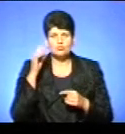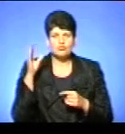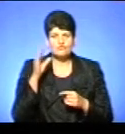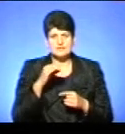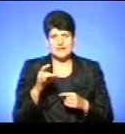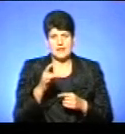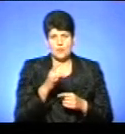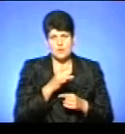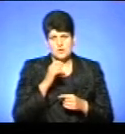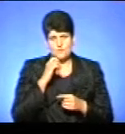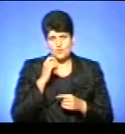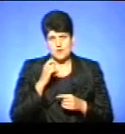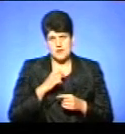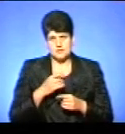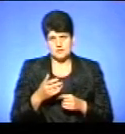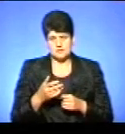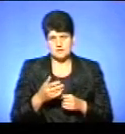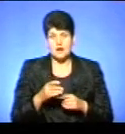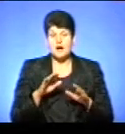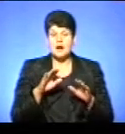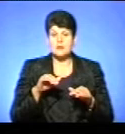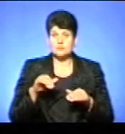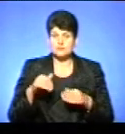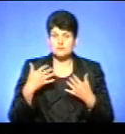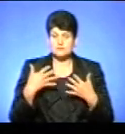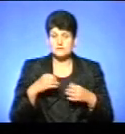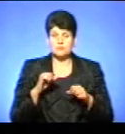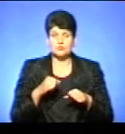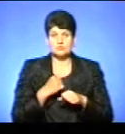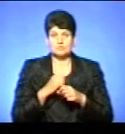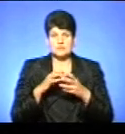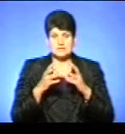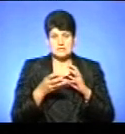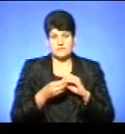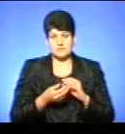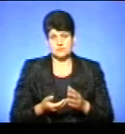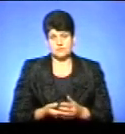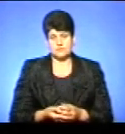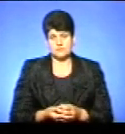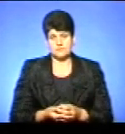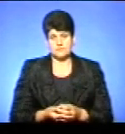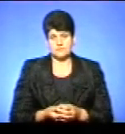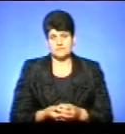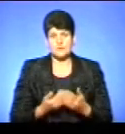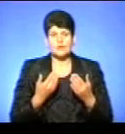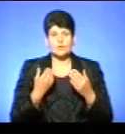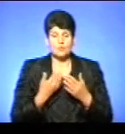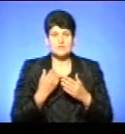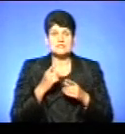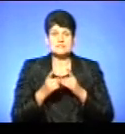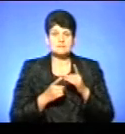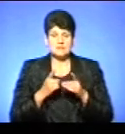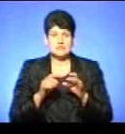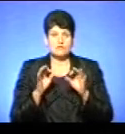регіонів України, ну, а тоді вже можна робити якісь загалом висновки. От зміни в правописі,